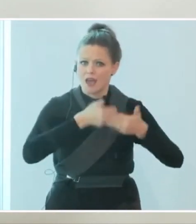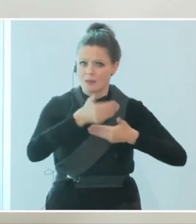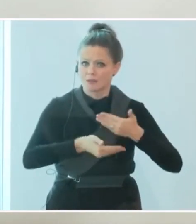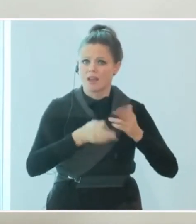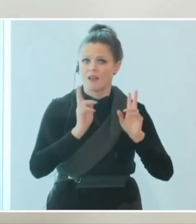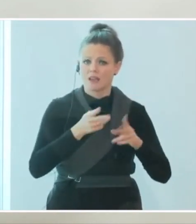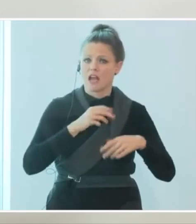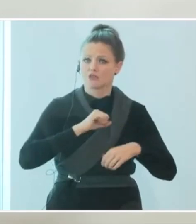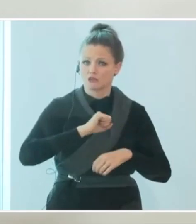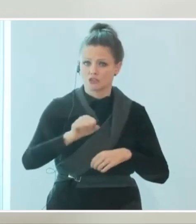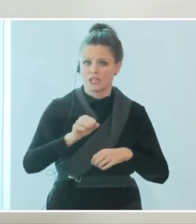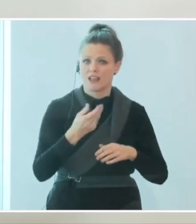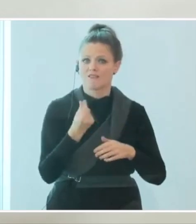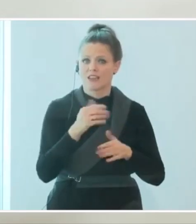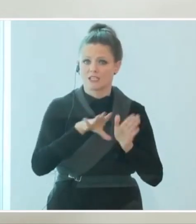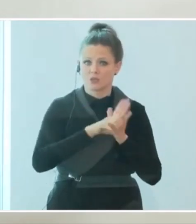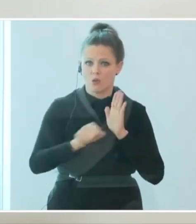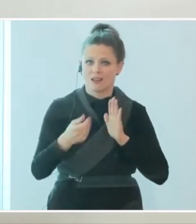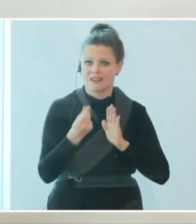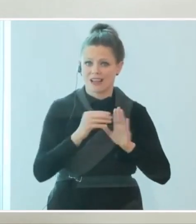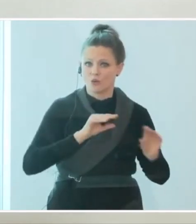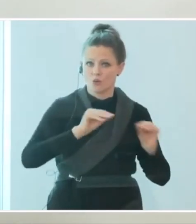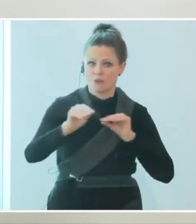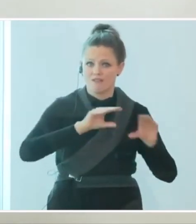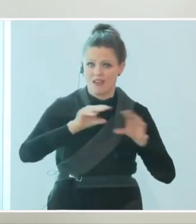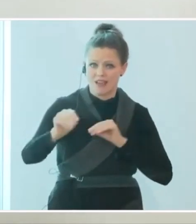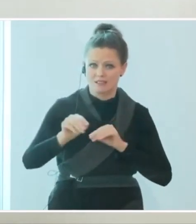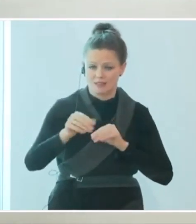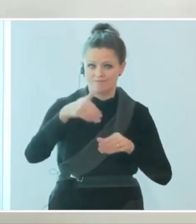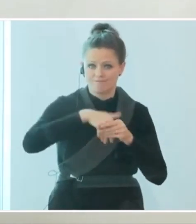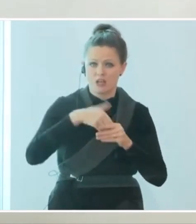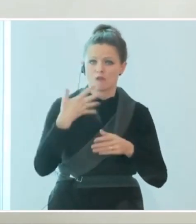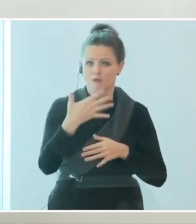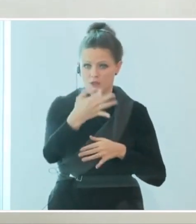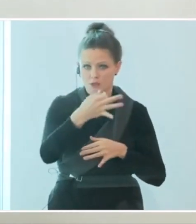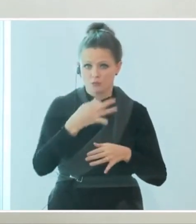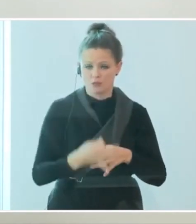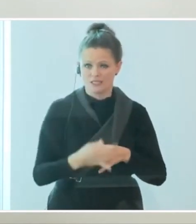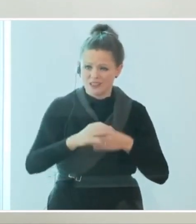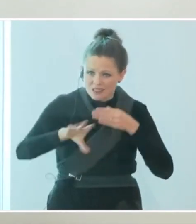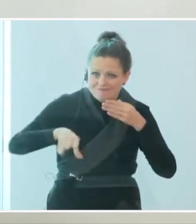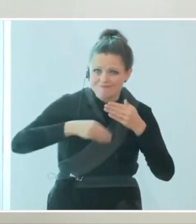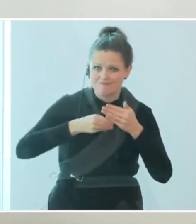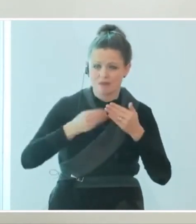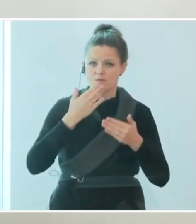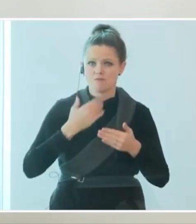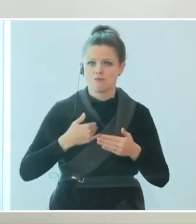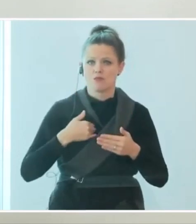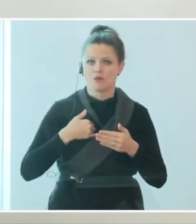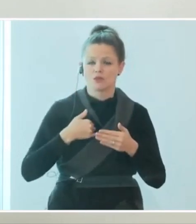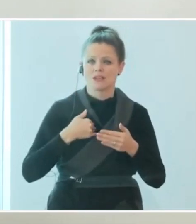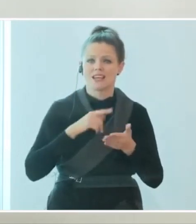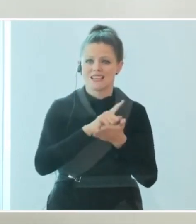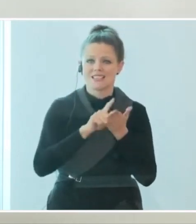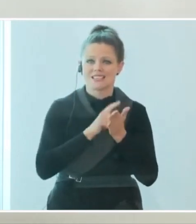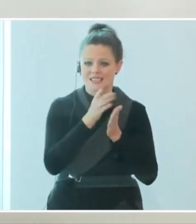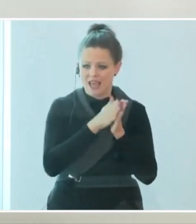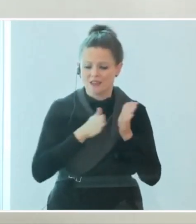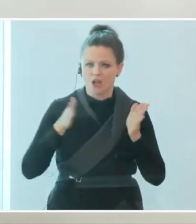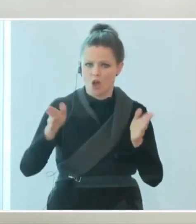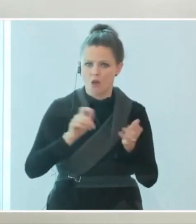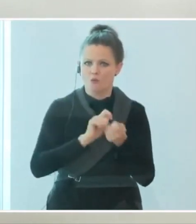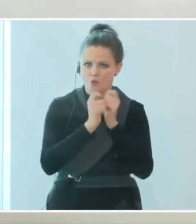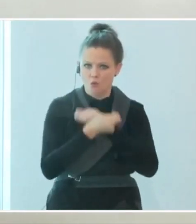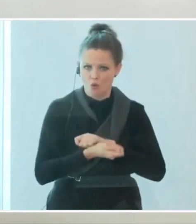rasch über Finanz-Online-Geld überwiesen bekommt. Es sind die 50 Prozent, vielleicht ergänzend, das Bezugszeitraum ändert sich nicht ganz